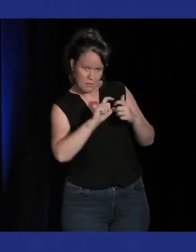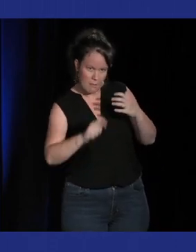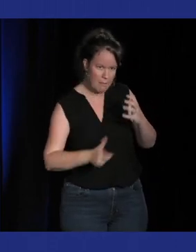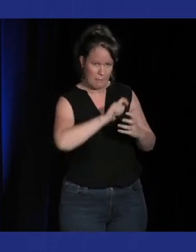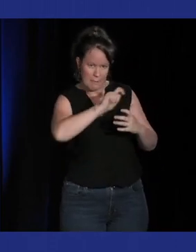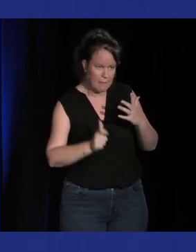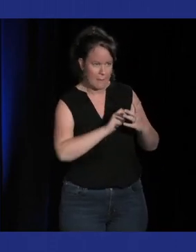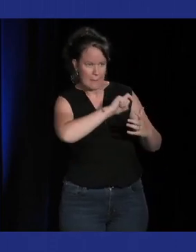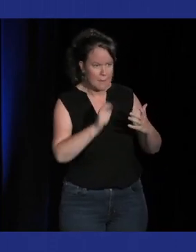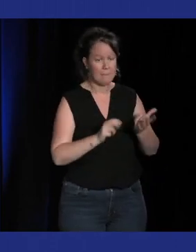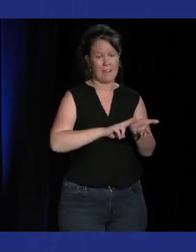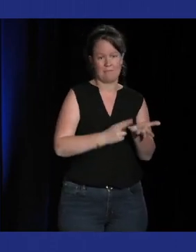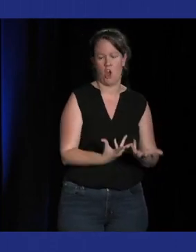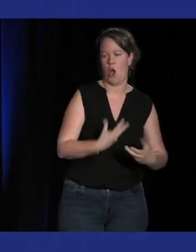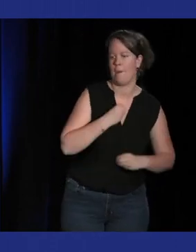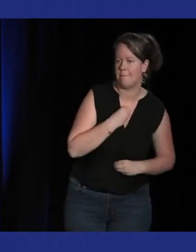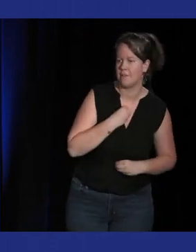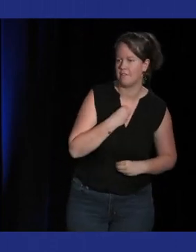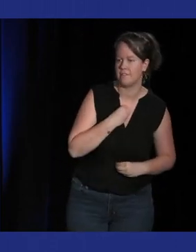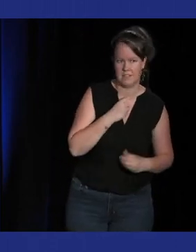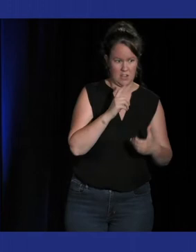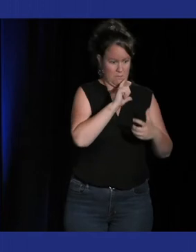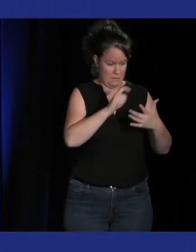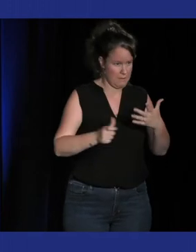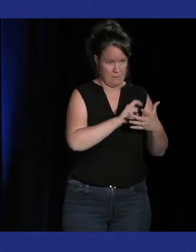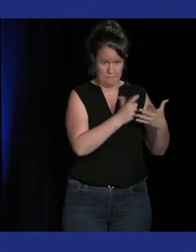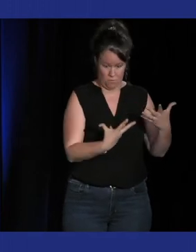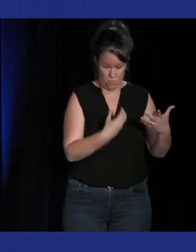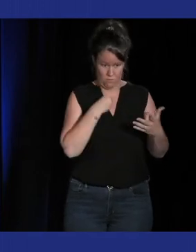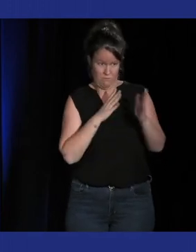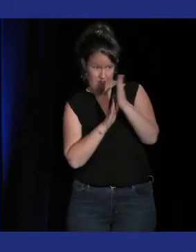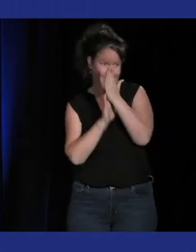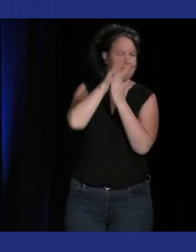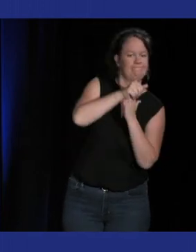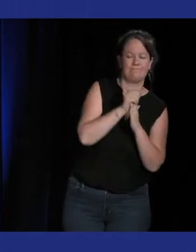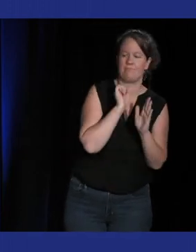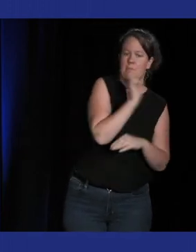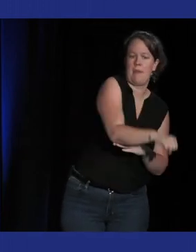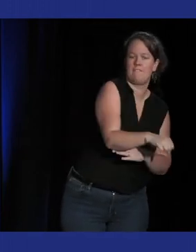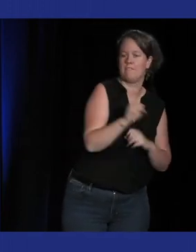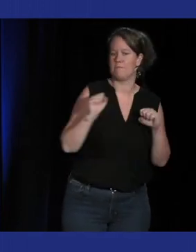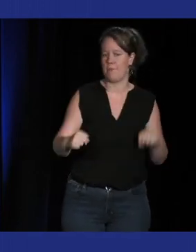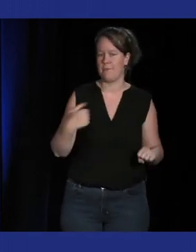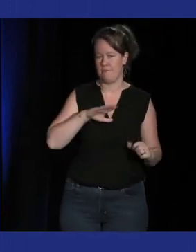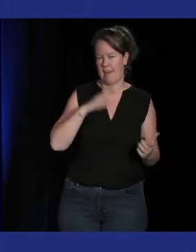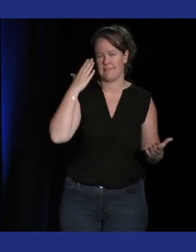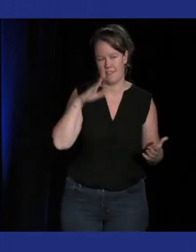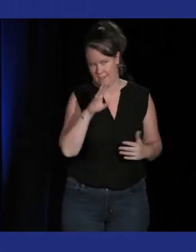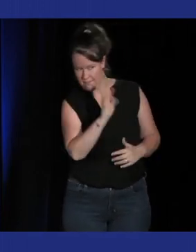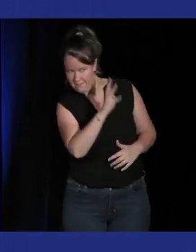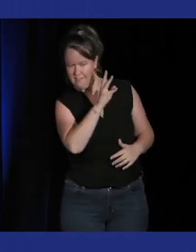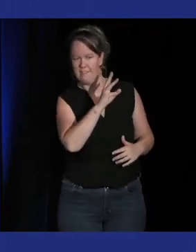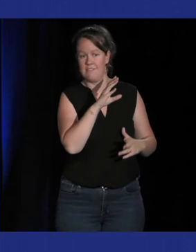déjà pas mal et reprendre le dessus c'est déjà techniquement faire du c'est déjà du